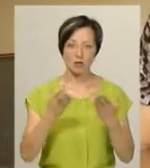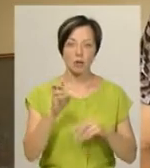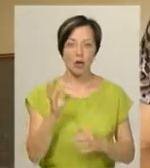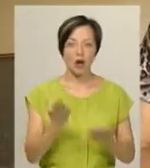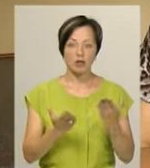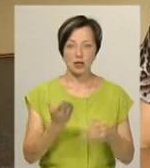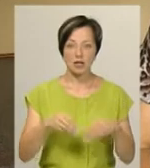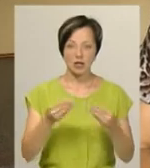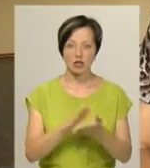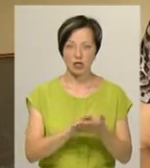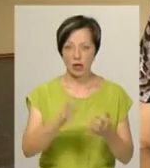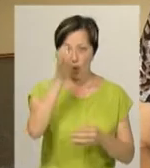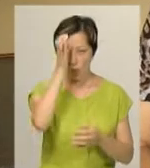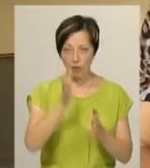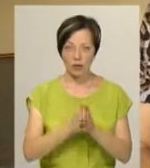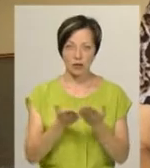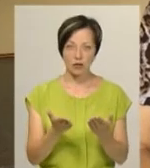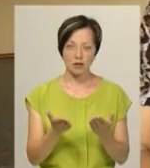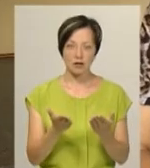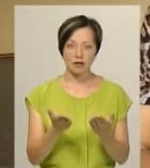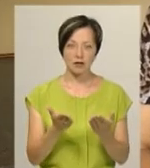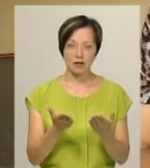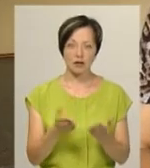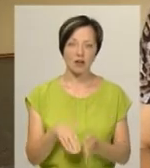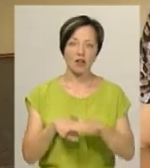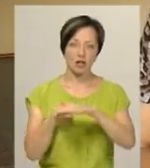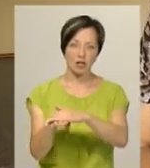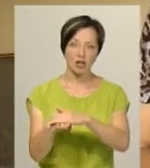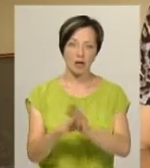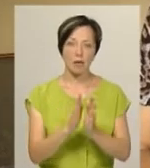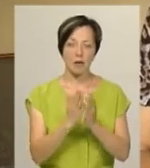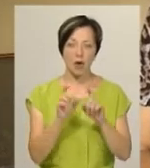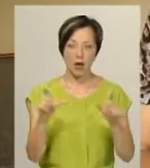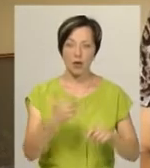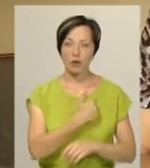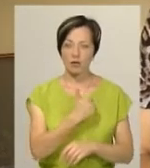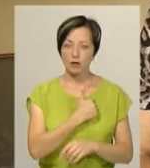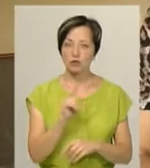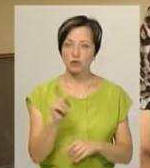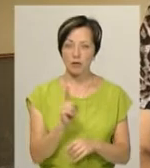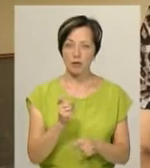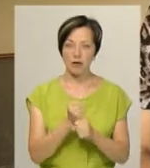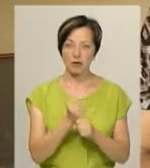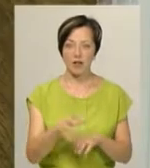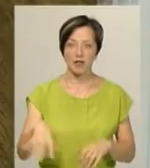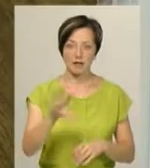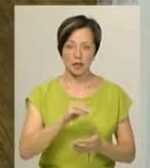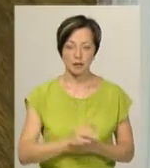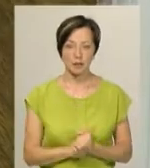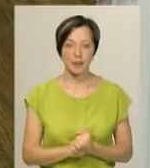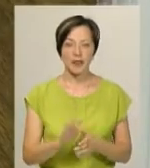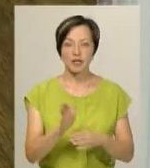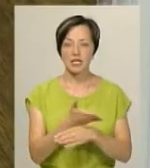Бо якщо би дати чисто наукову книжку, вона б, напевне, лежала на полицях бібліотеки. А нам хотілося б, щоб з нею працювали всі».